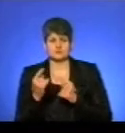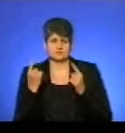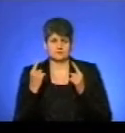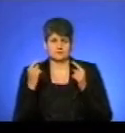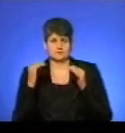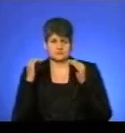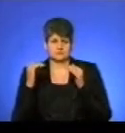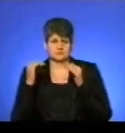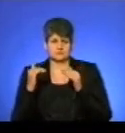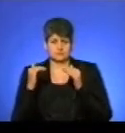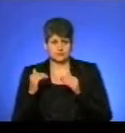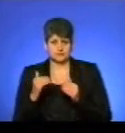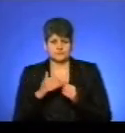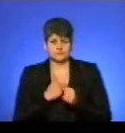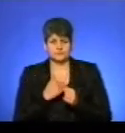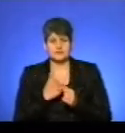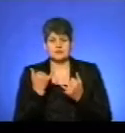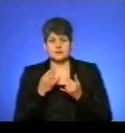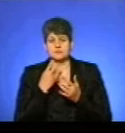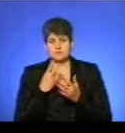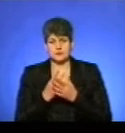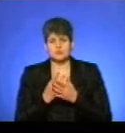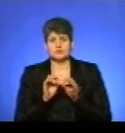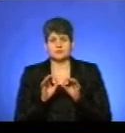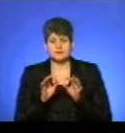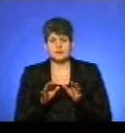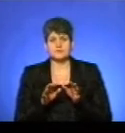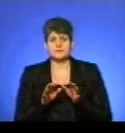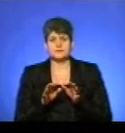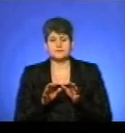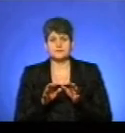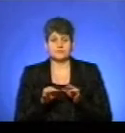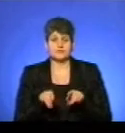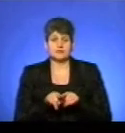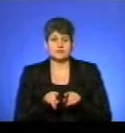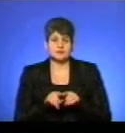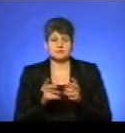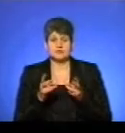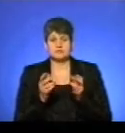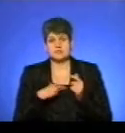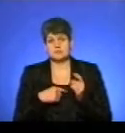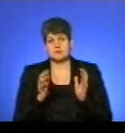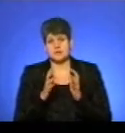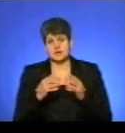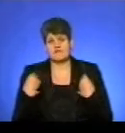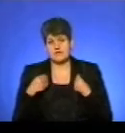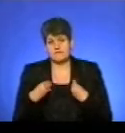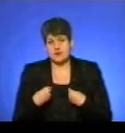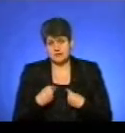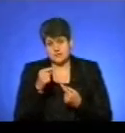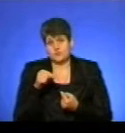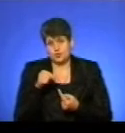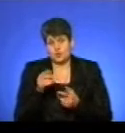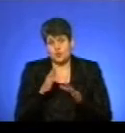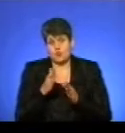пониження температури. Так, зараз ми маємо коментар. Так само, треба себе берегти, вдіватися відповідно до